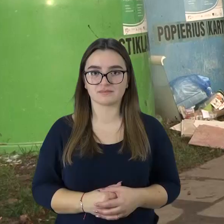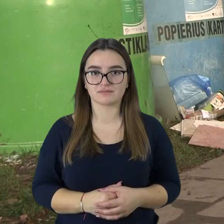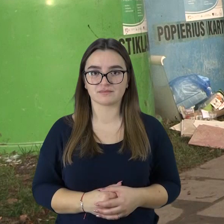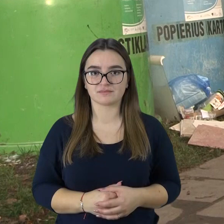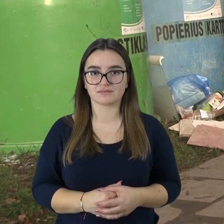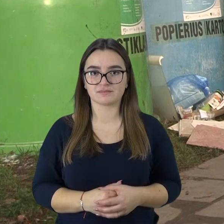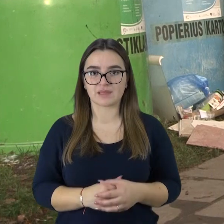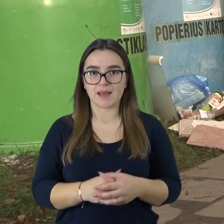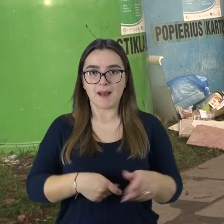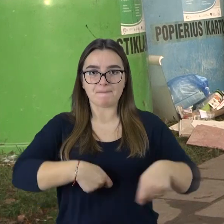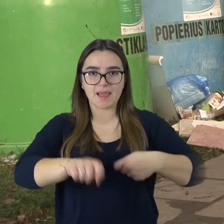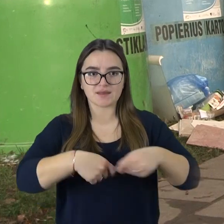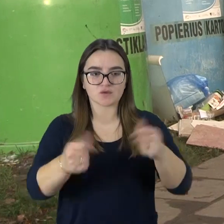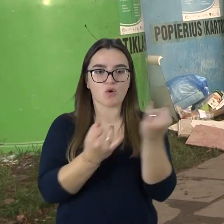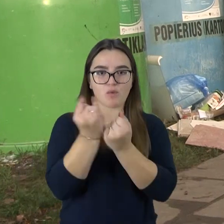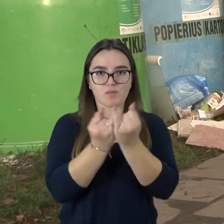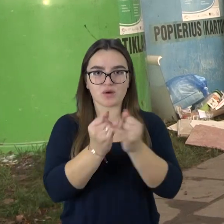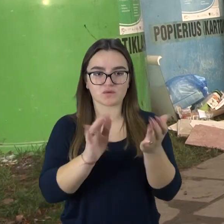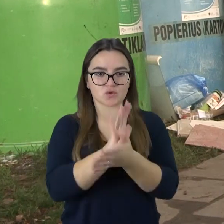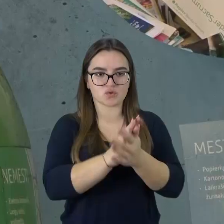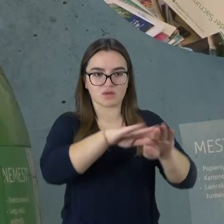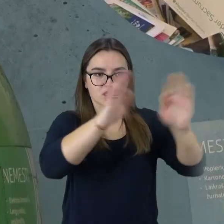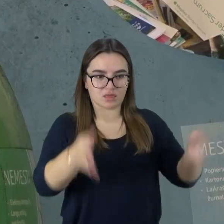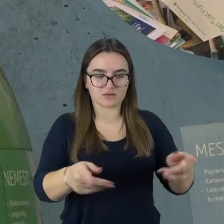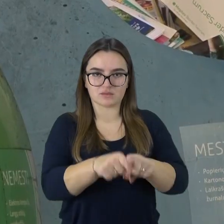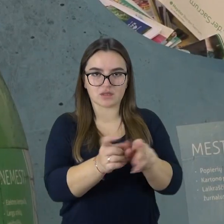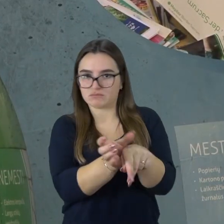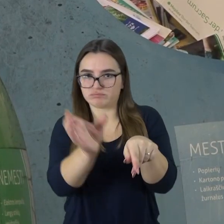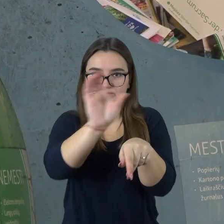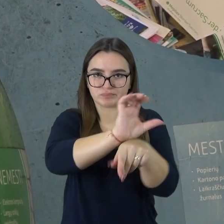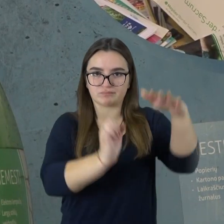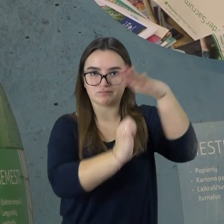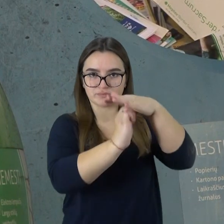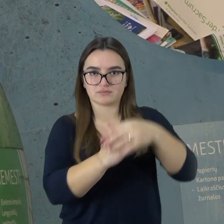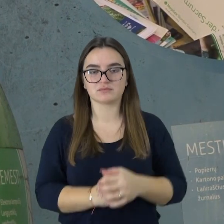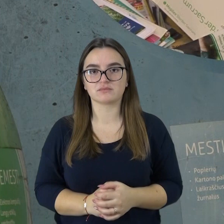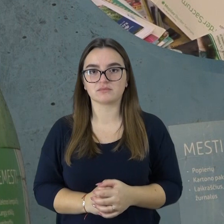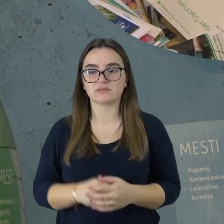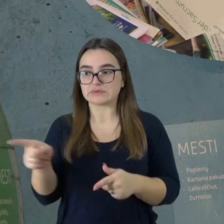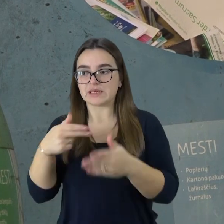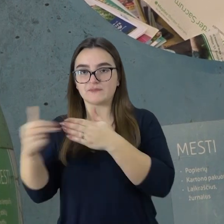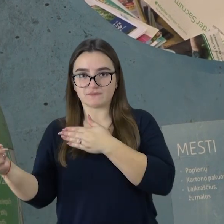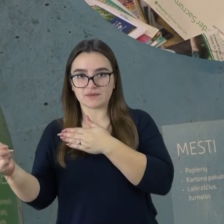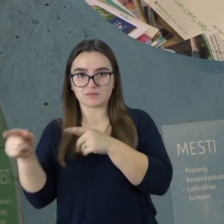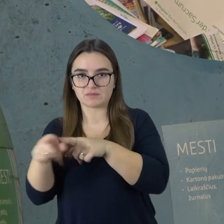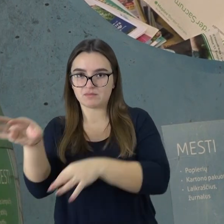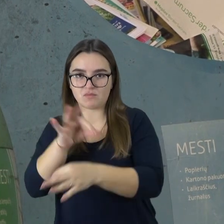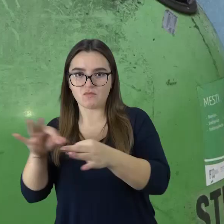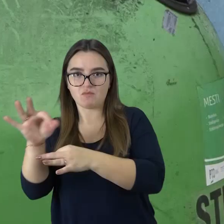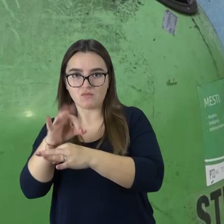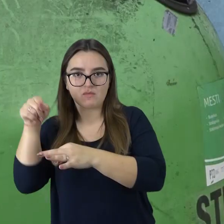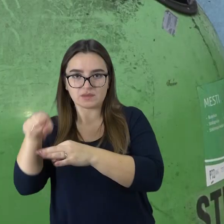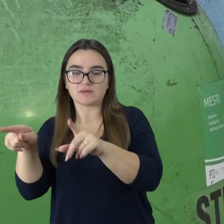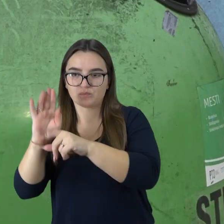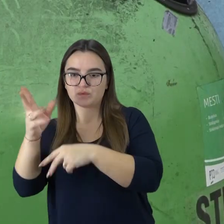Perpildyti plastikų ir popieriaus konteinerį šioje vietoje taip pat netenkina atliekas vežančios įmonėse koservis projektai.